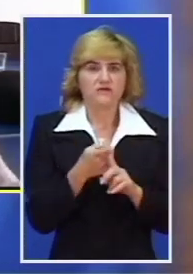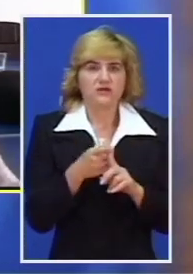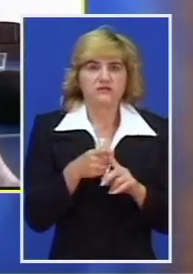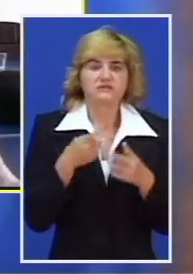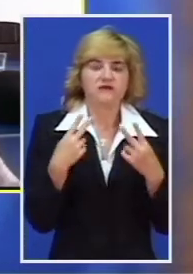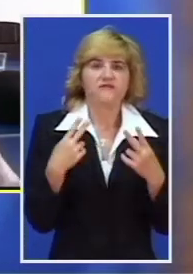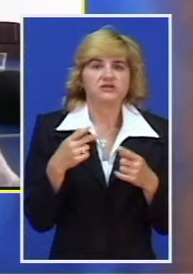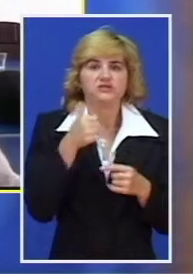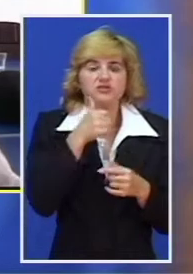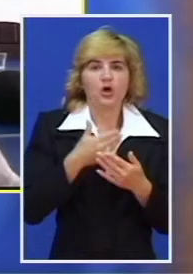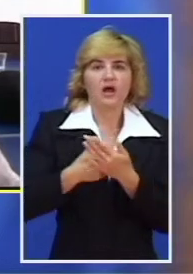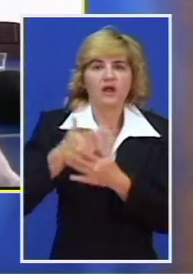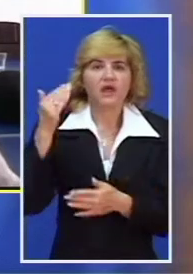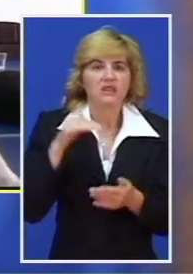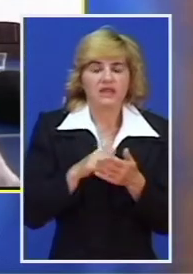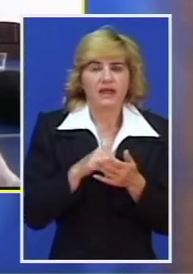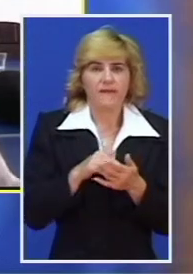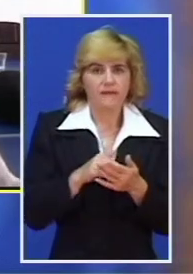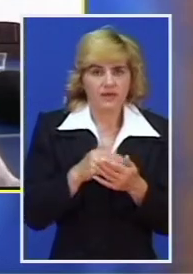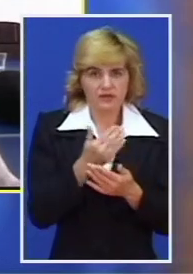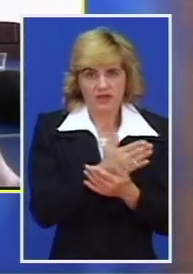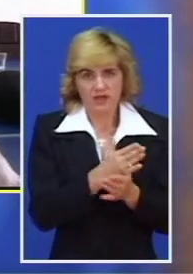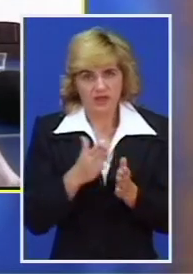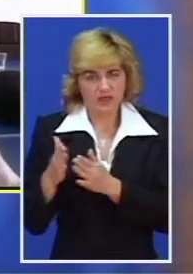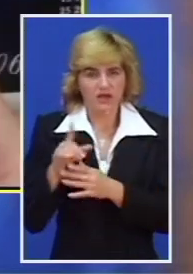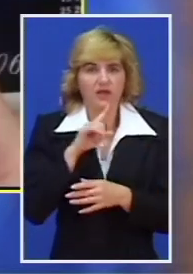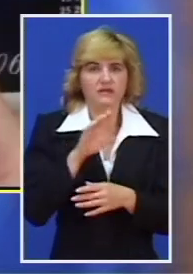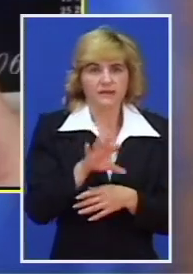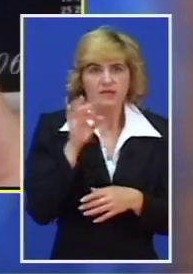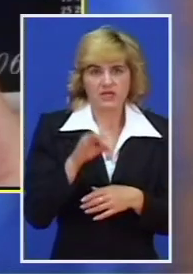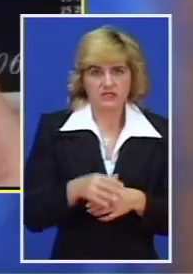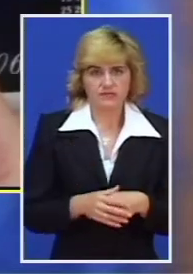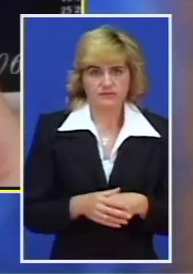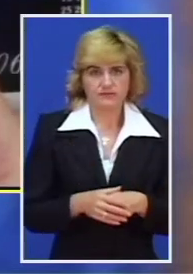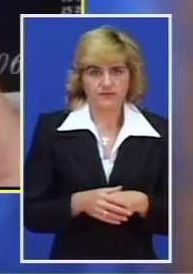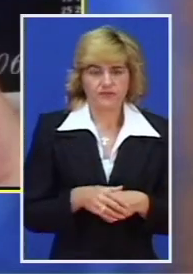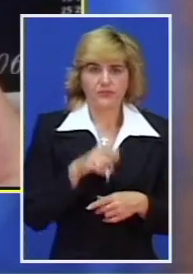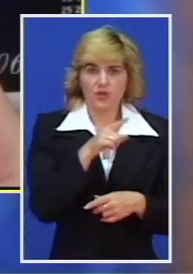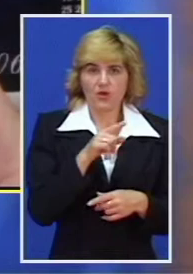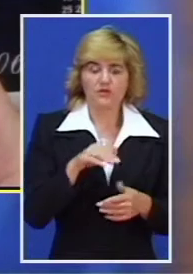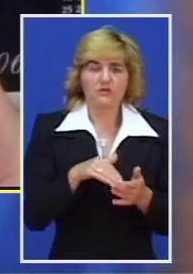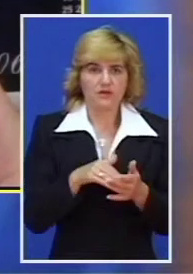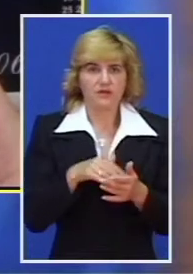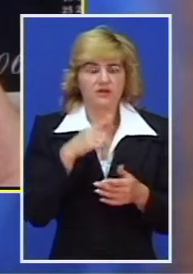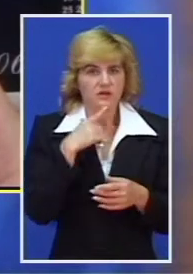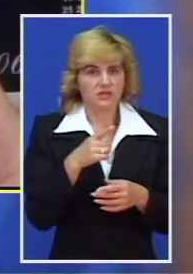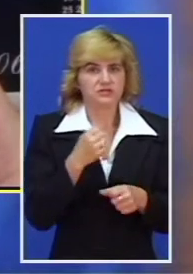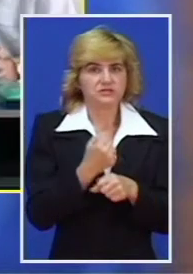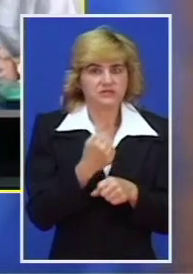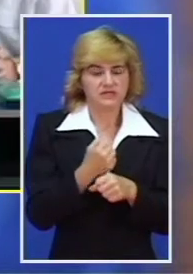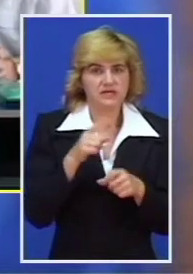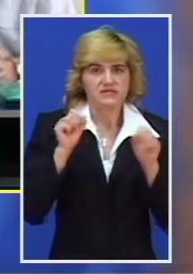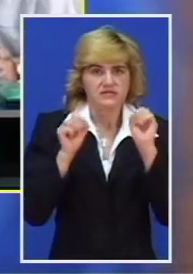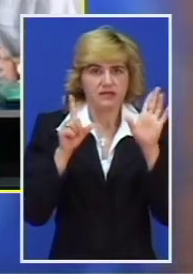potrebe za grad, što je najbitniji kriterijum kod odabiran projekata. Šečić je također istakao da stranka G17